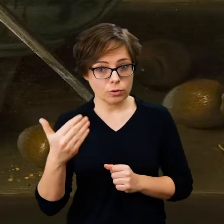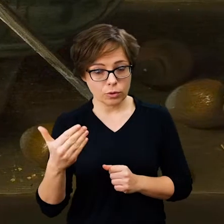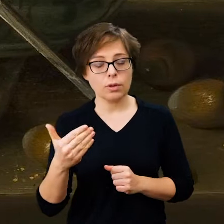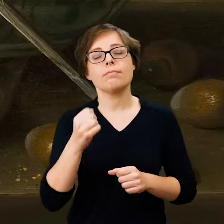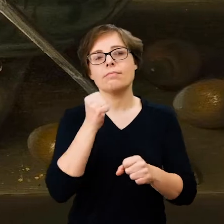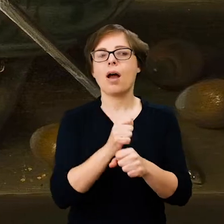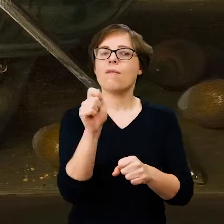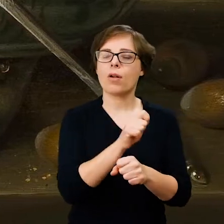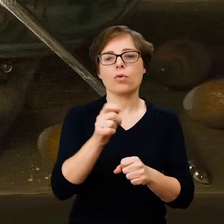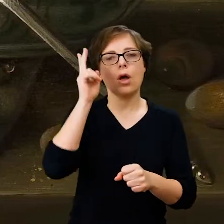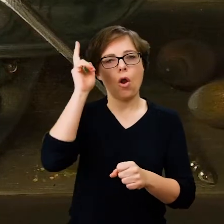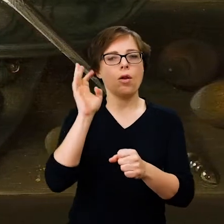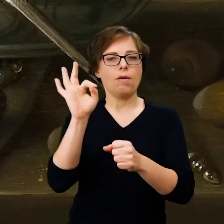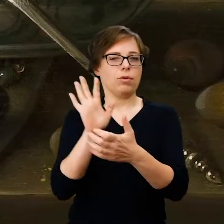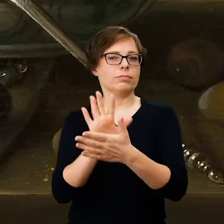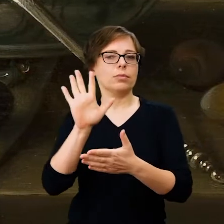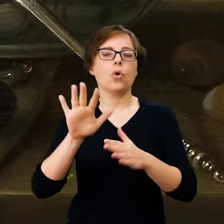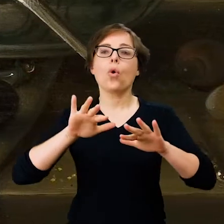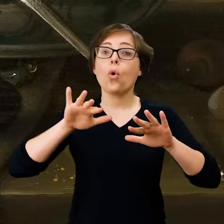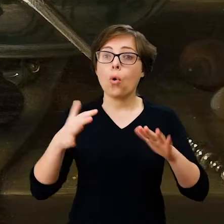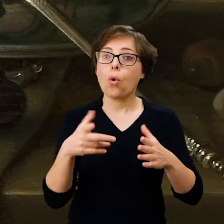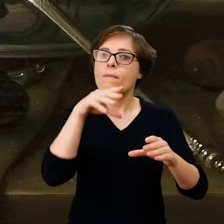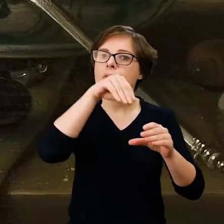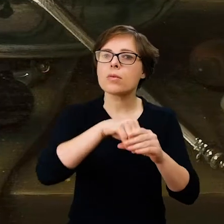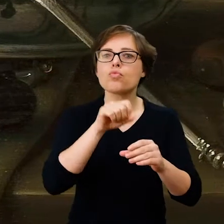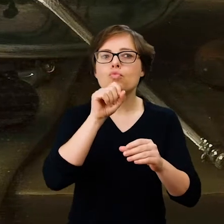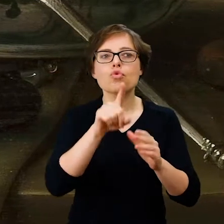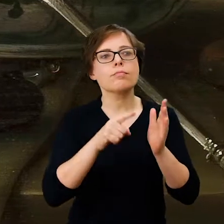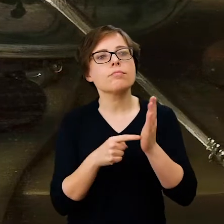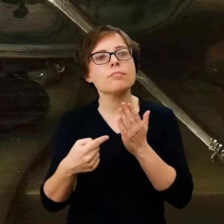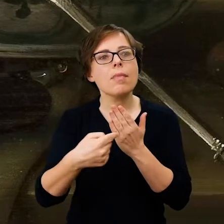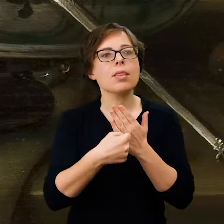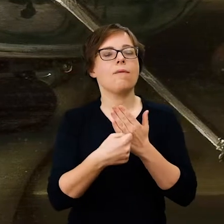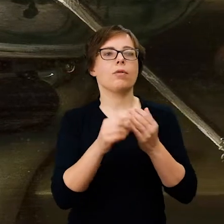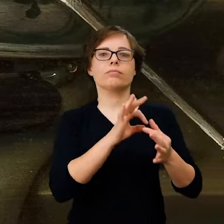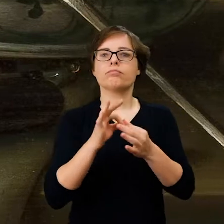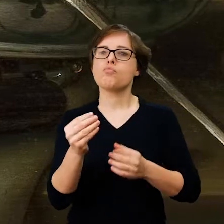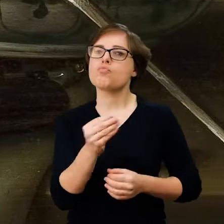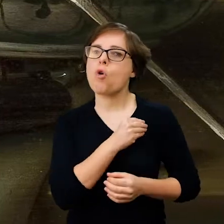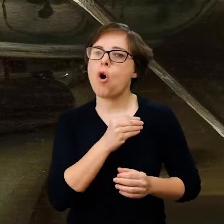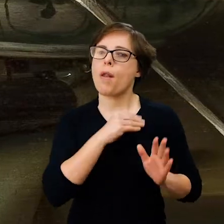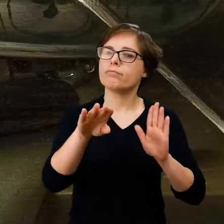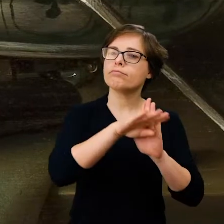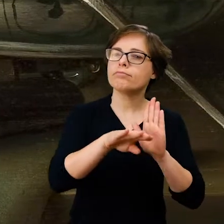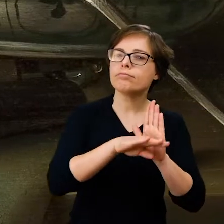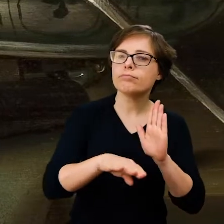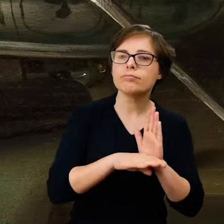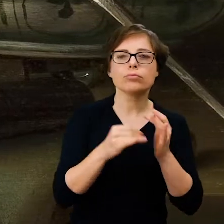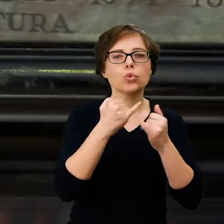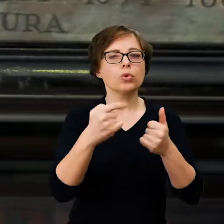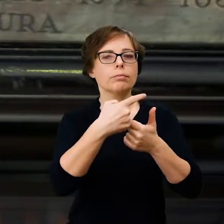myślimy o martwych naturach holenderskich, czyli przekazanie pewnych wartości moralnych, pewnych pouczeń.